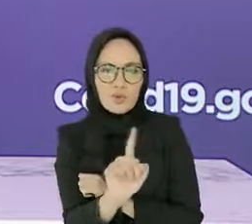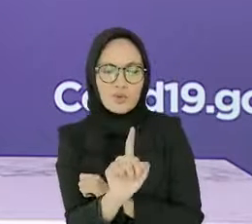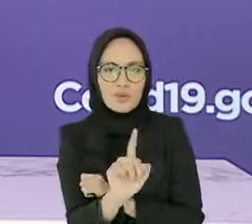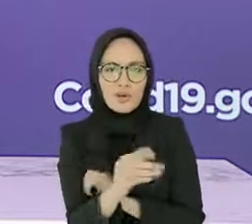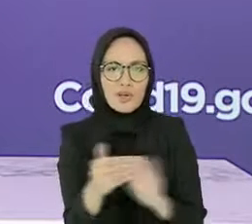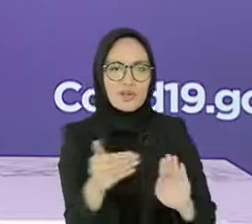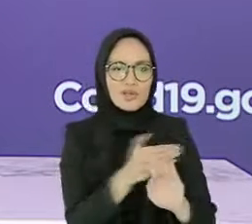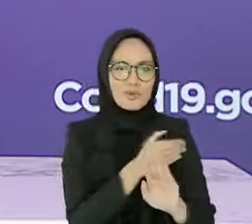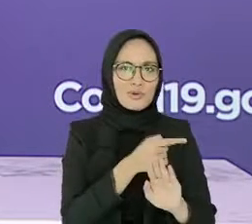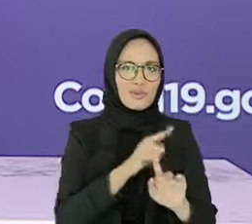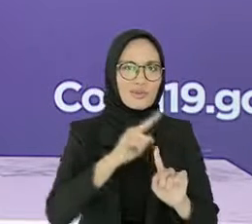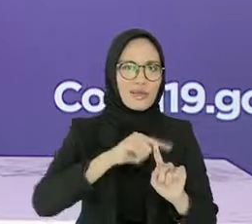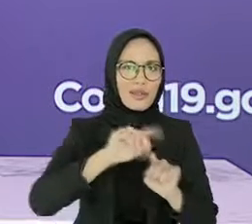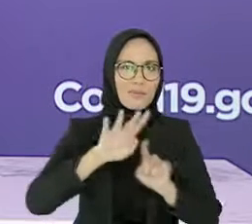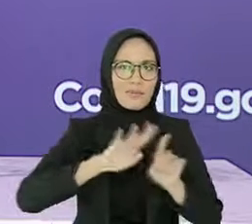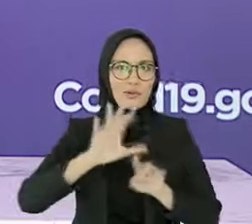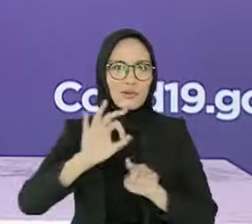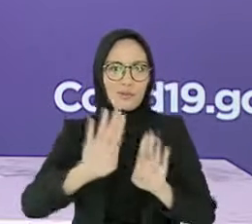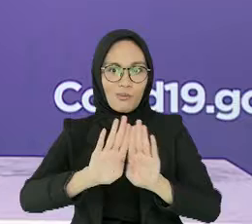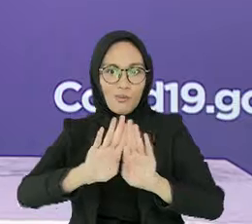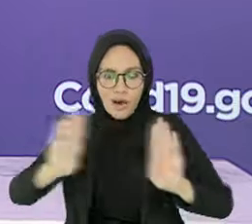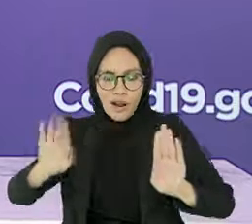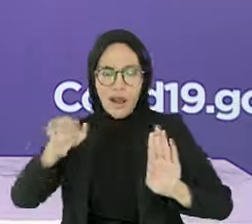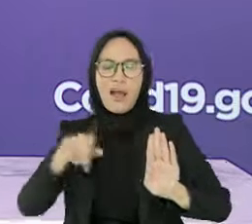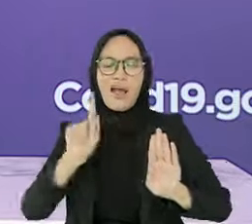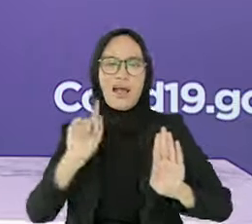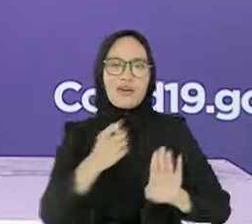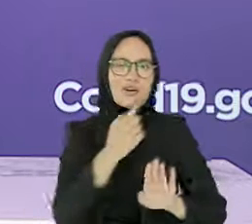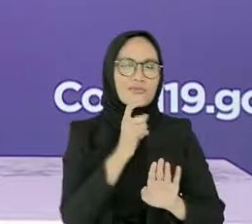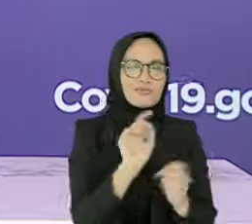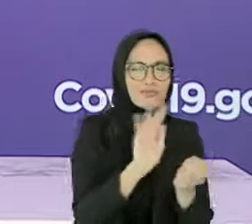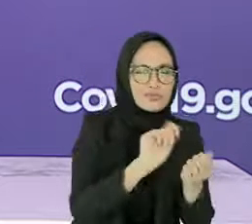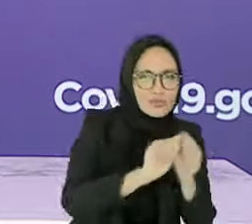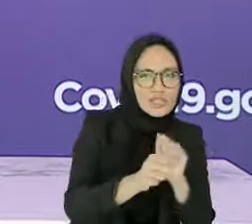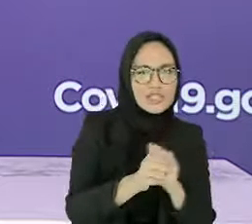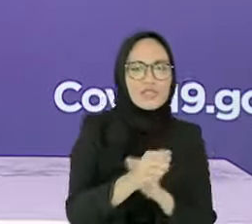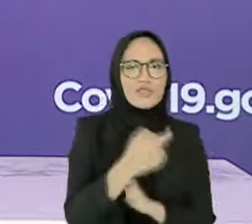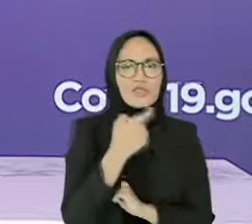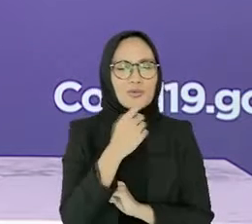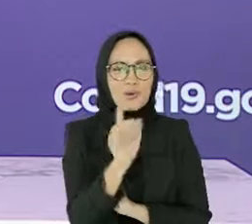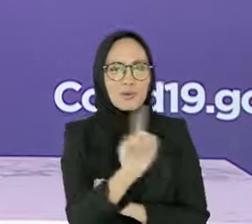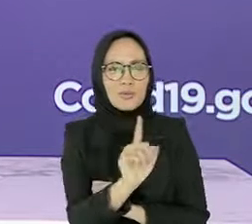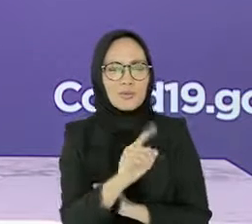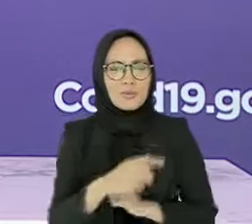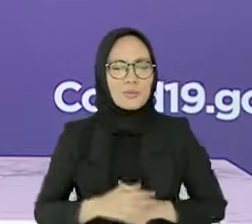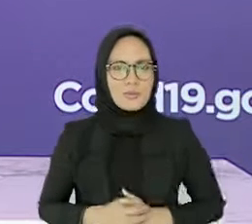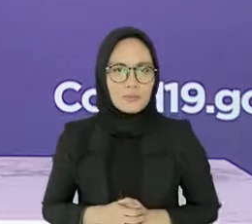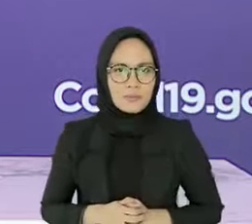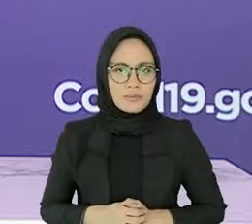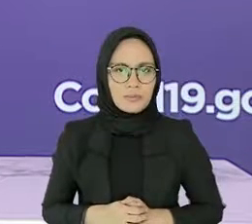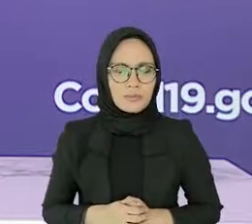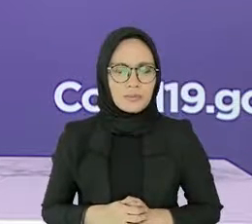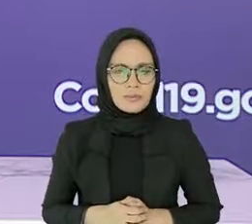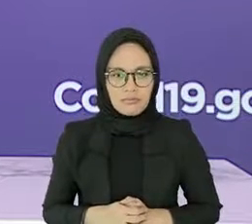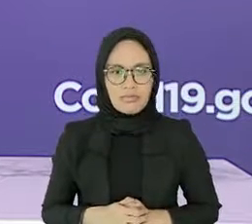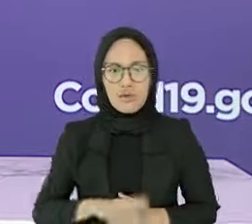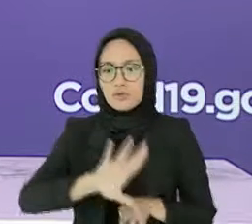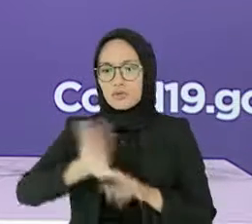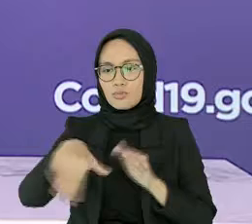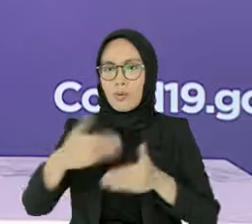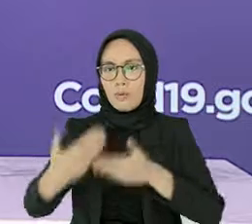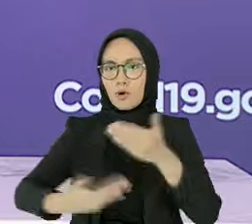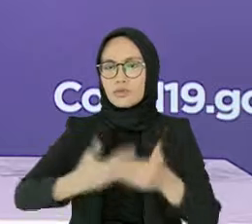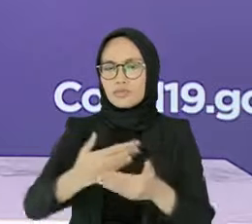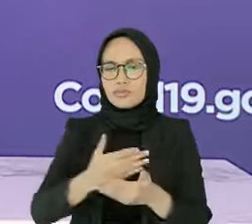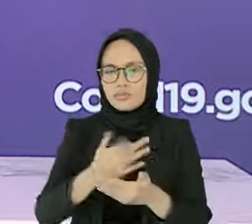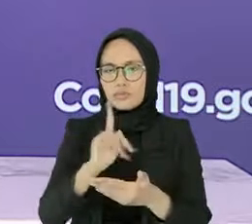tanggal 14 Oktober mendatang. Screening pelaku perjalanan internasional dilakukan secara ketat dan penuh kehati